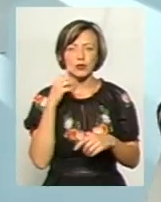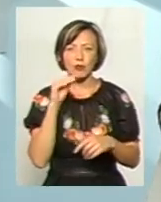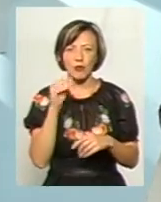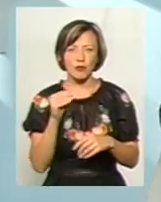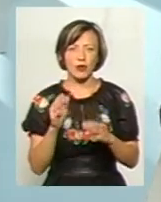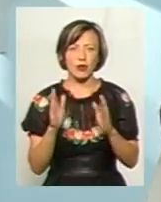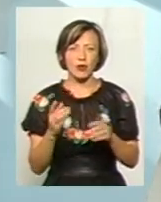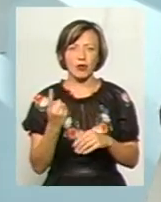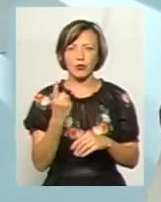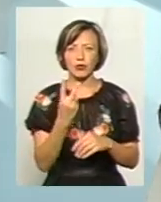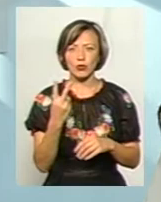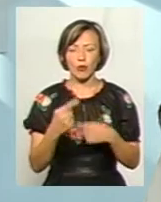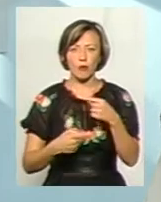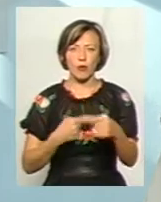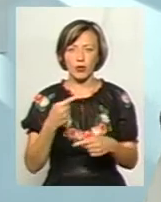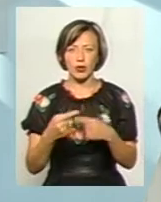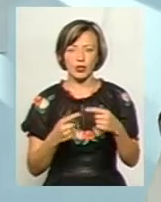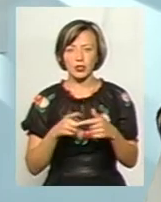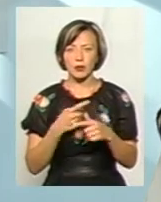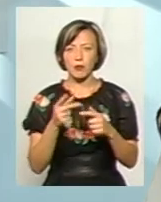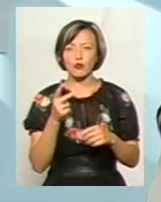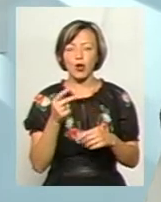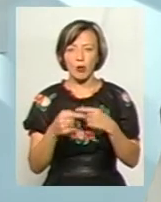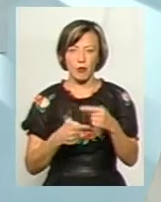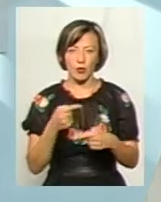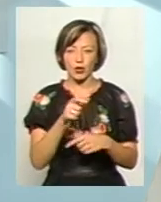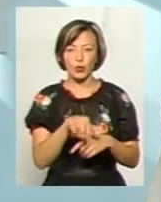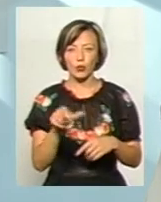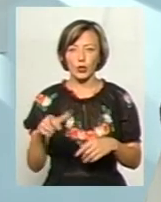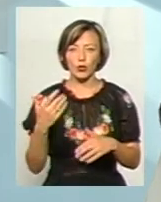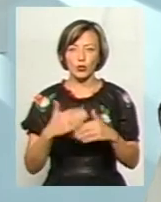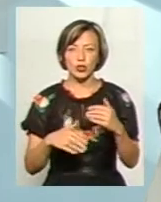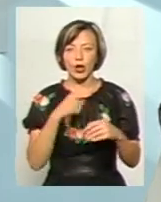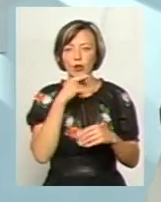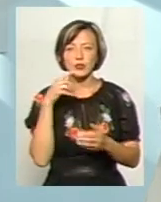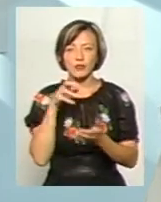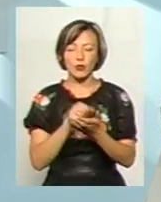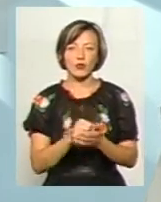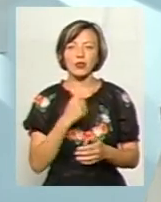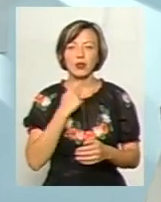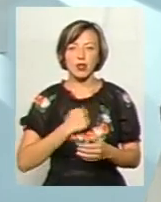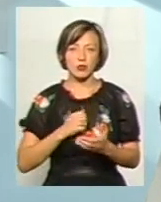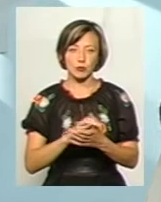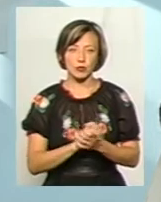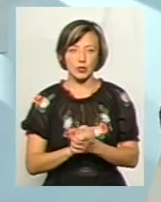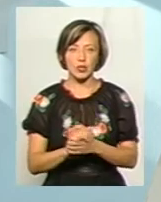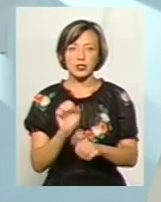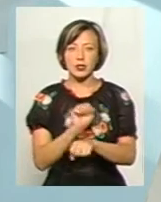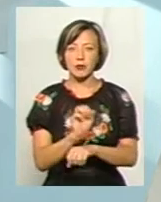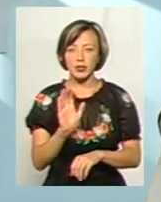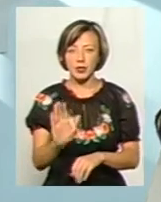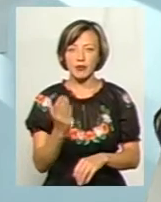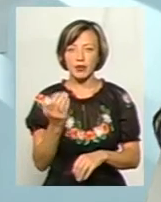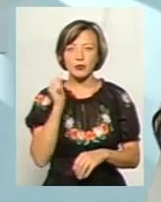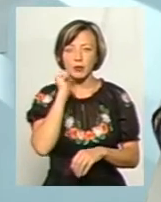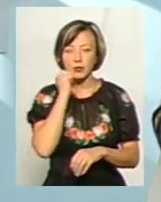це мова буквально одного-двох поколінь, чи півтора покоління людей, які вже русифіковані Радянським Союзом. З Хам'яніця, ваші